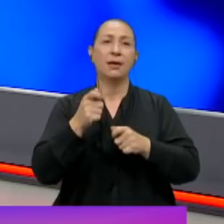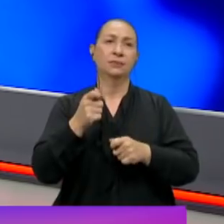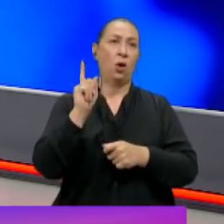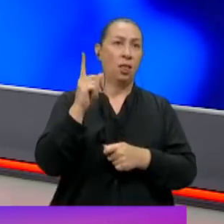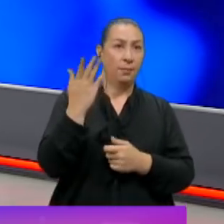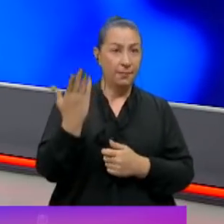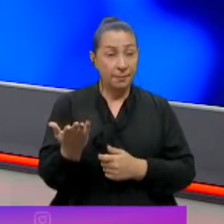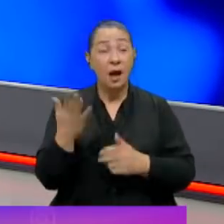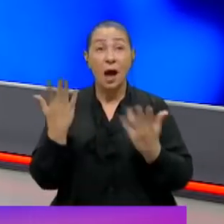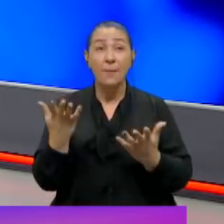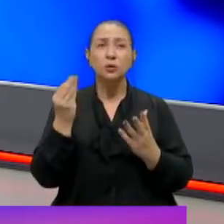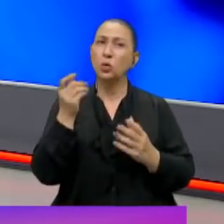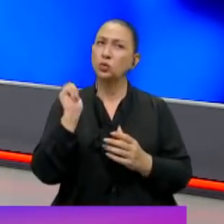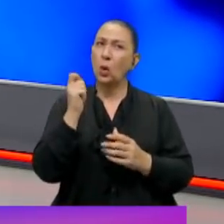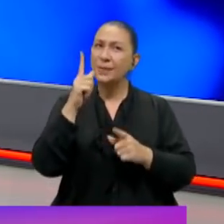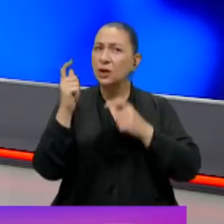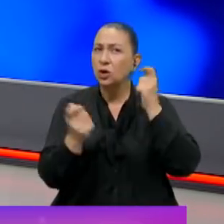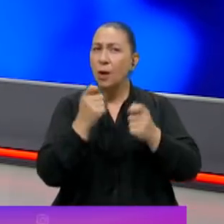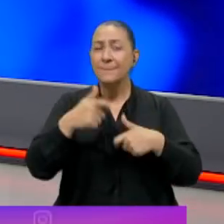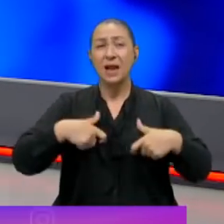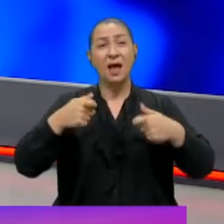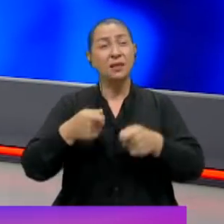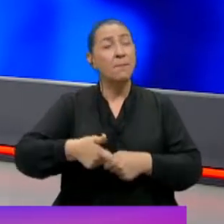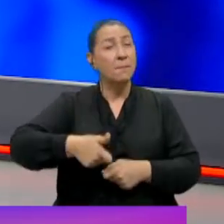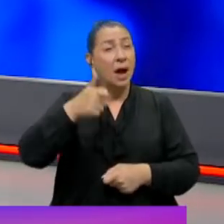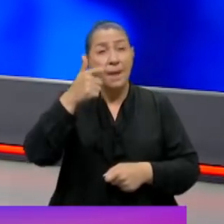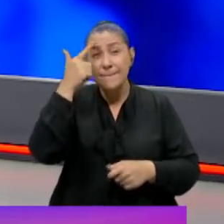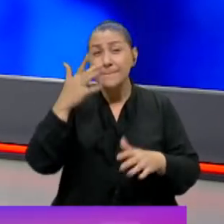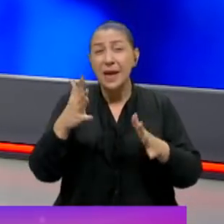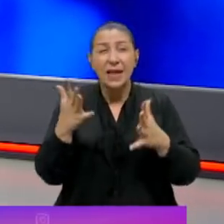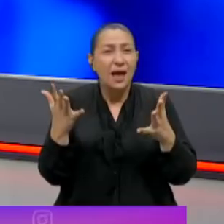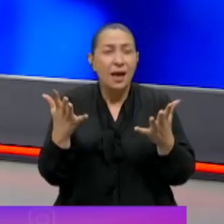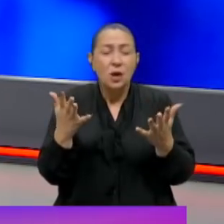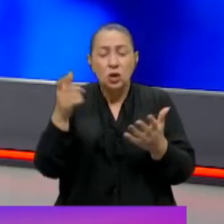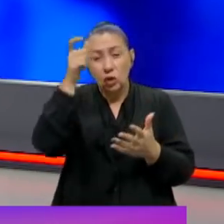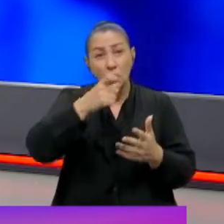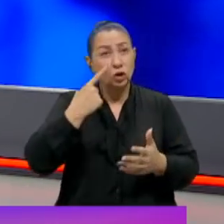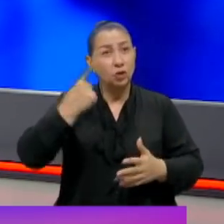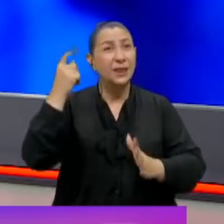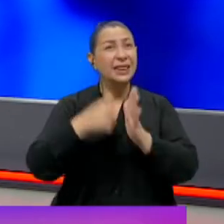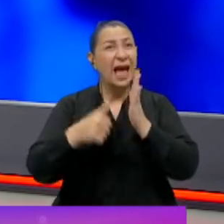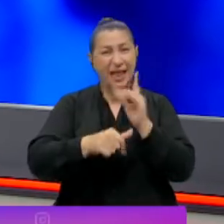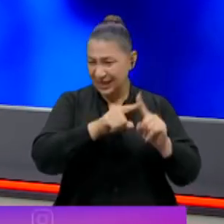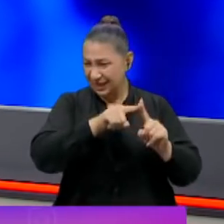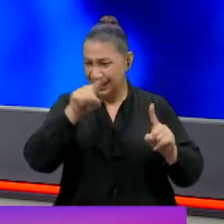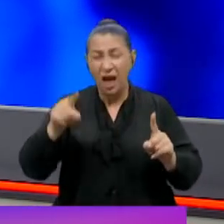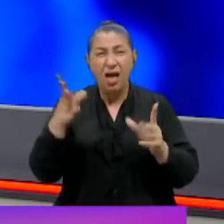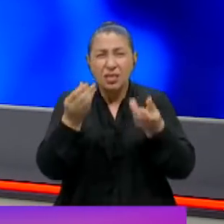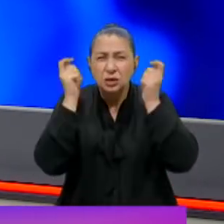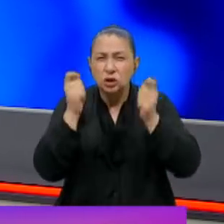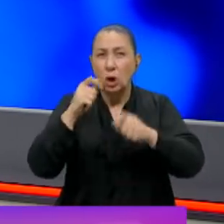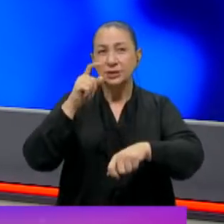insan aslında ama çok zorlu bir görevdi. Milli Eğitim Bakanlığı'nın belki de Türkiye Cumhuriyeti tarihindeki en zorlu